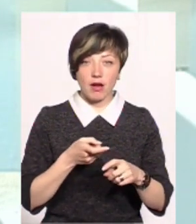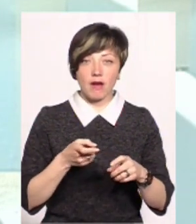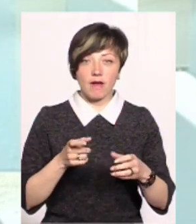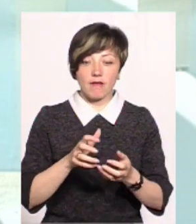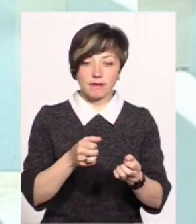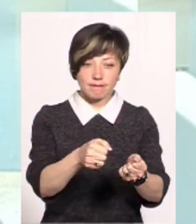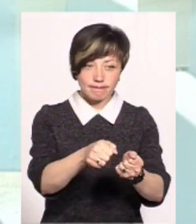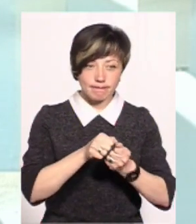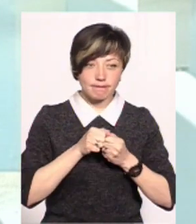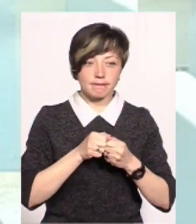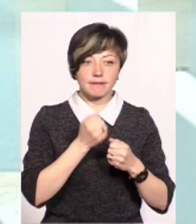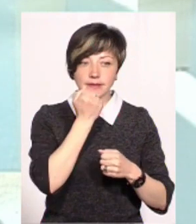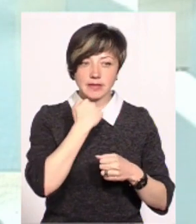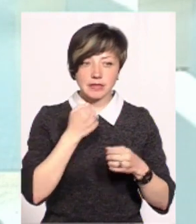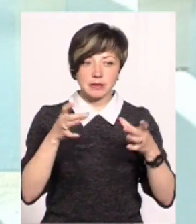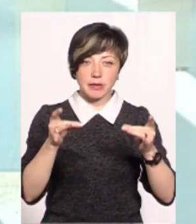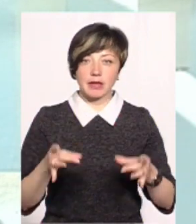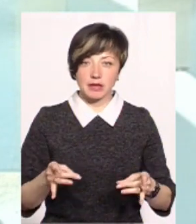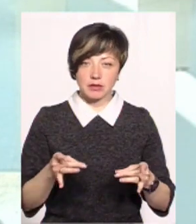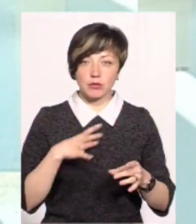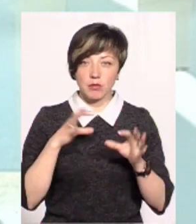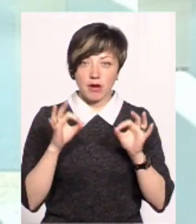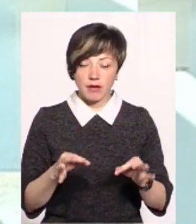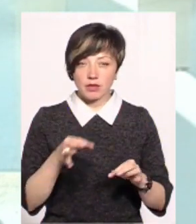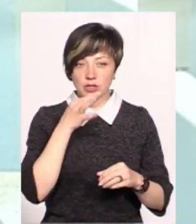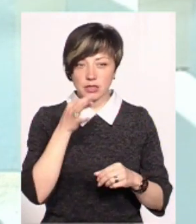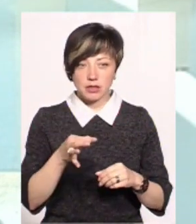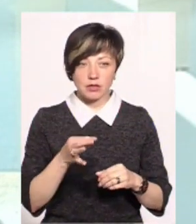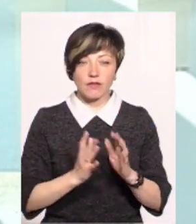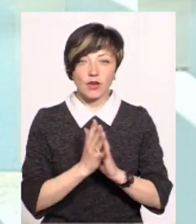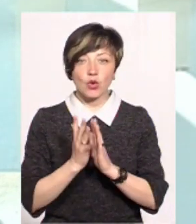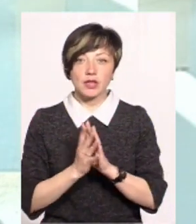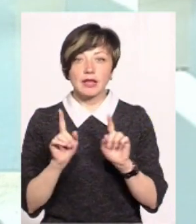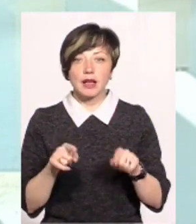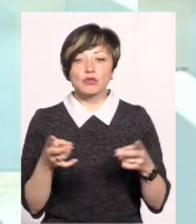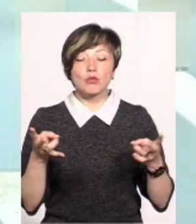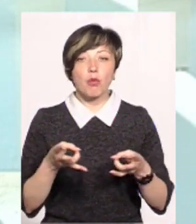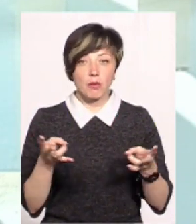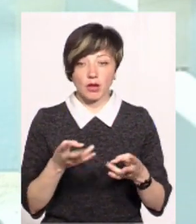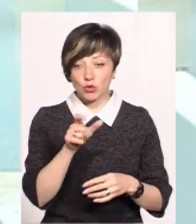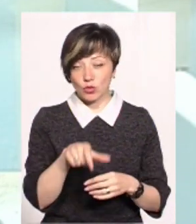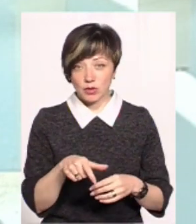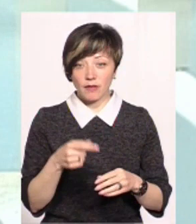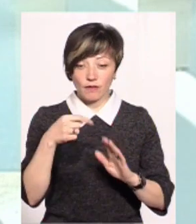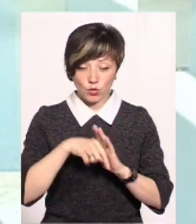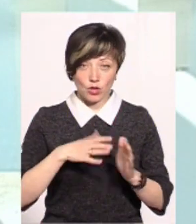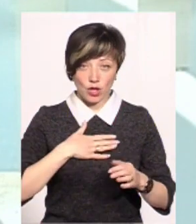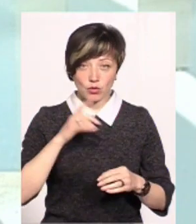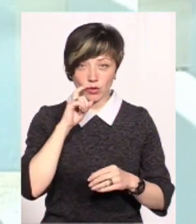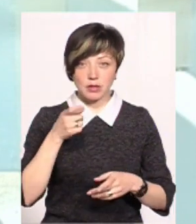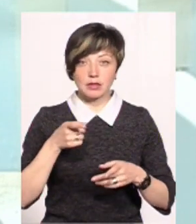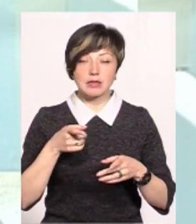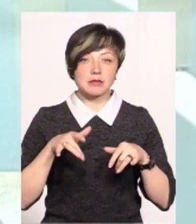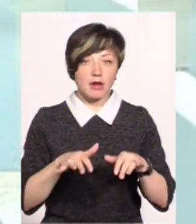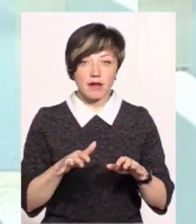вакуумованих пакетах, якщо це на це є попит, бо тому, що як було правильно зазначено, вирощується те, на що є попит. Якщо орієнтуватися на внутрішній ринок, то